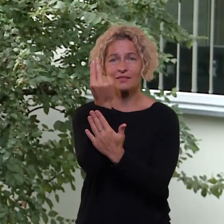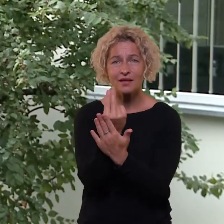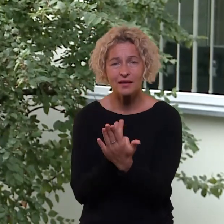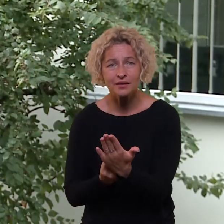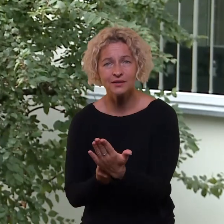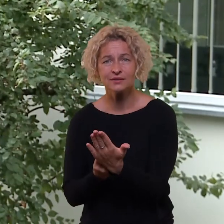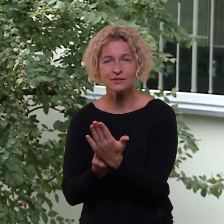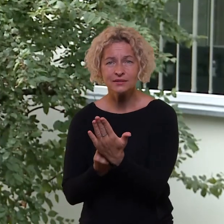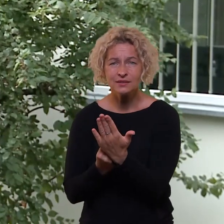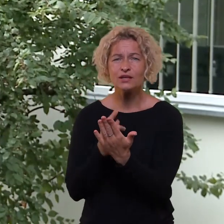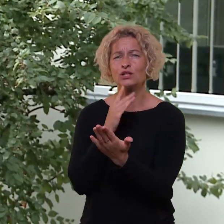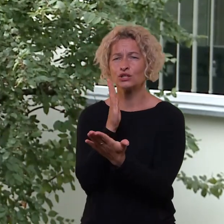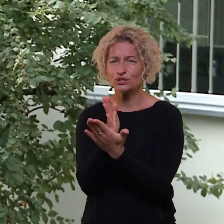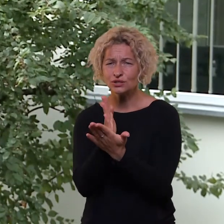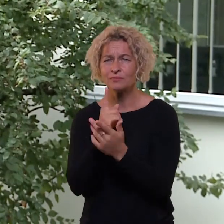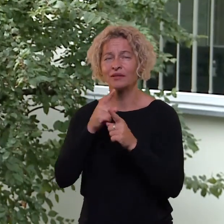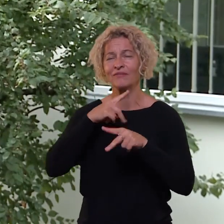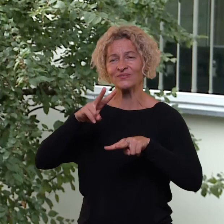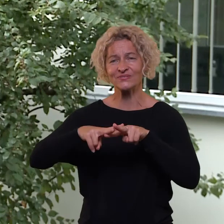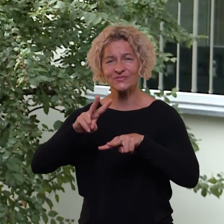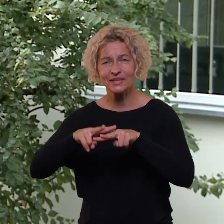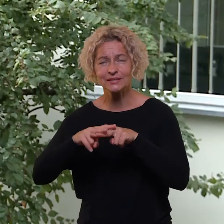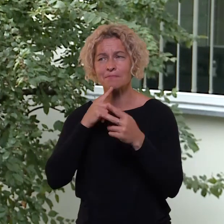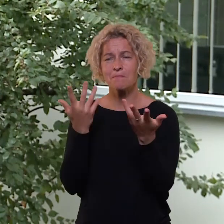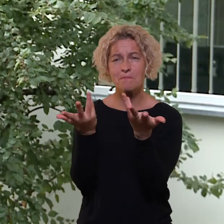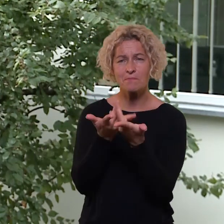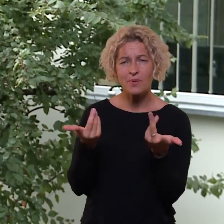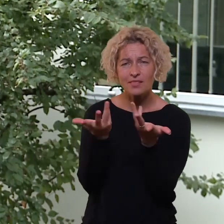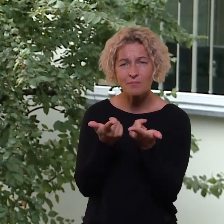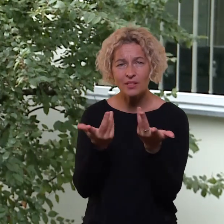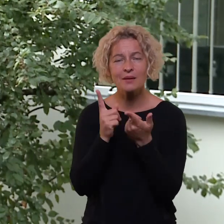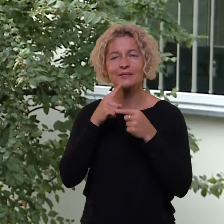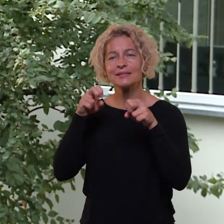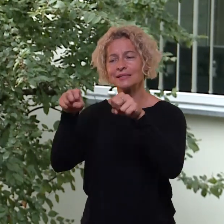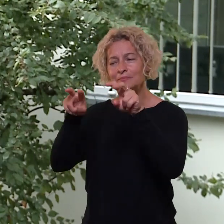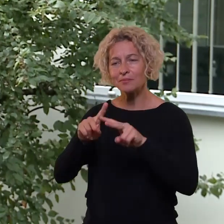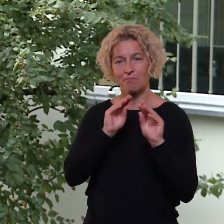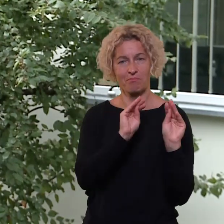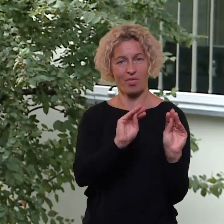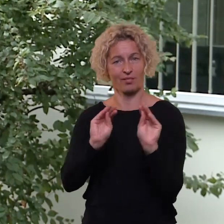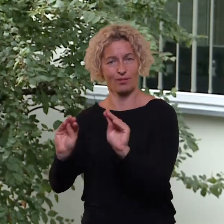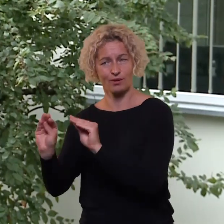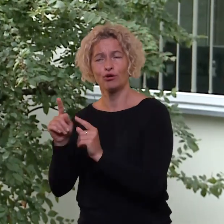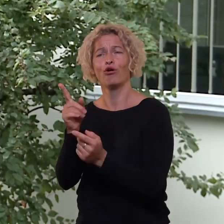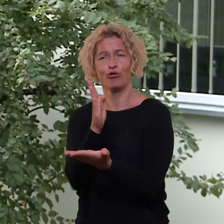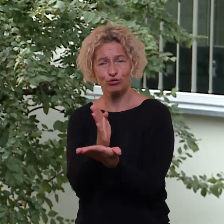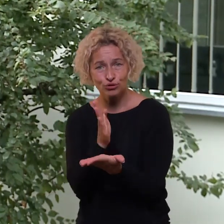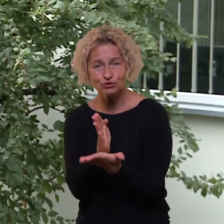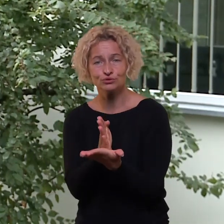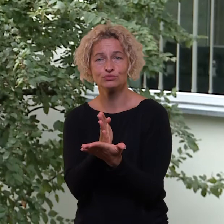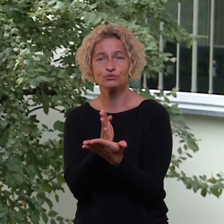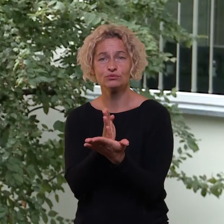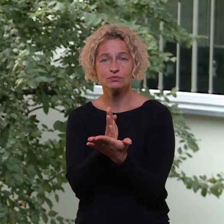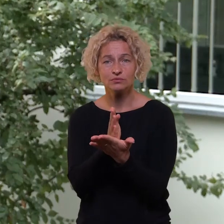registruotus kelis fizikos, matematikos mokytojus, specialių pedagogų taip pat turime. Iš vis